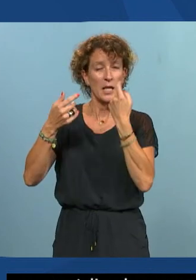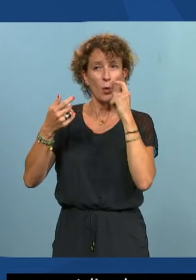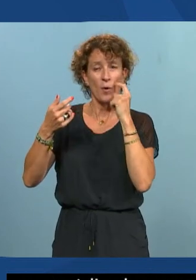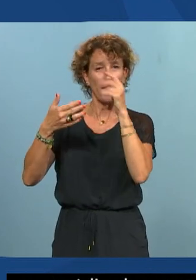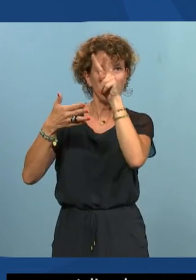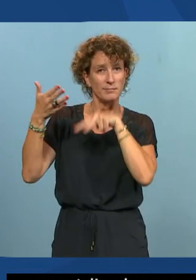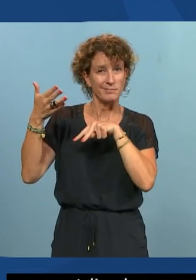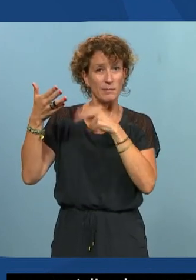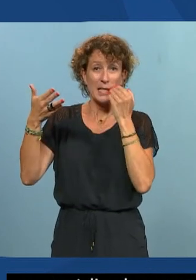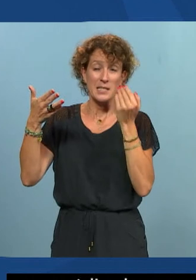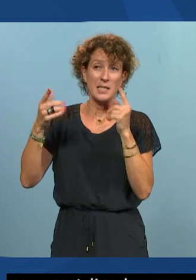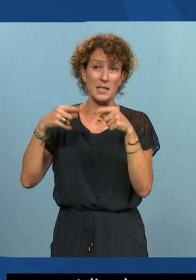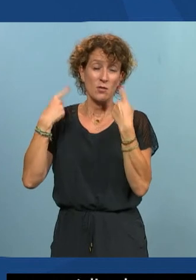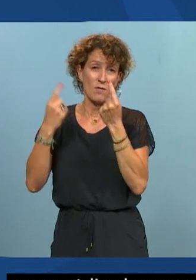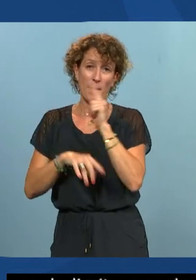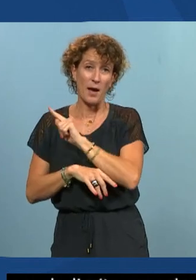si on n'y va pas